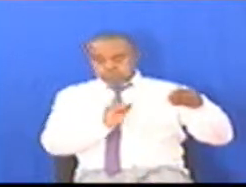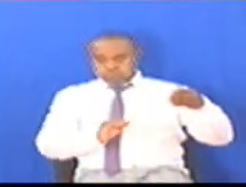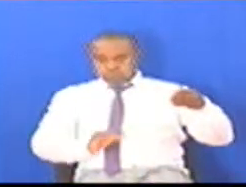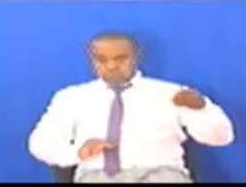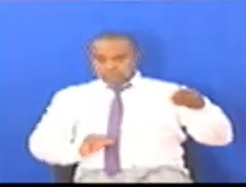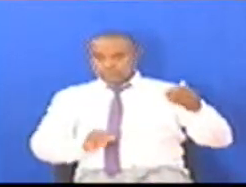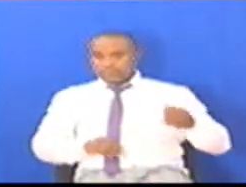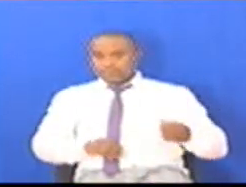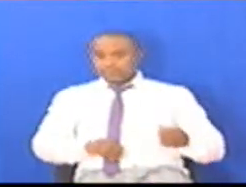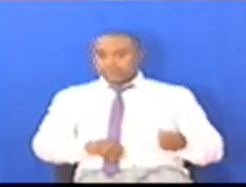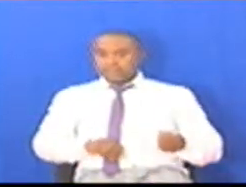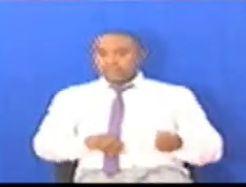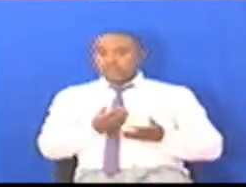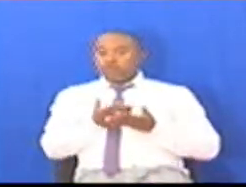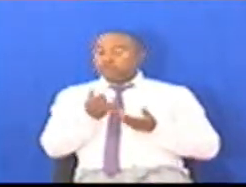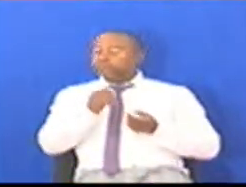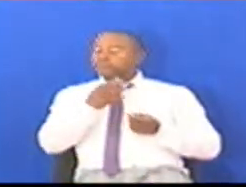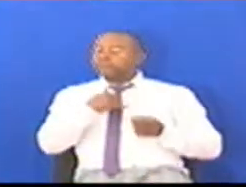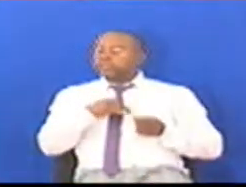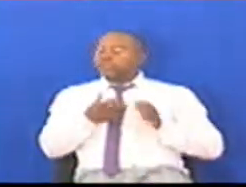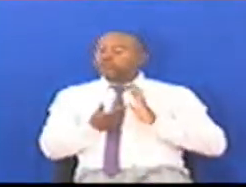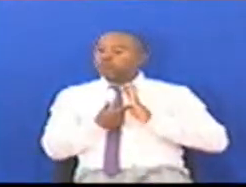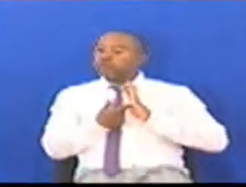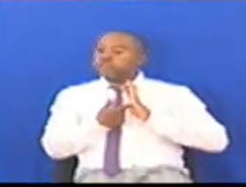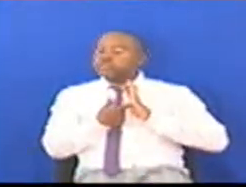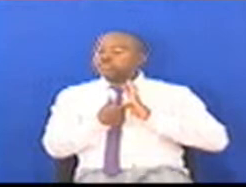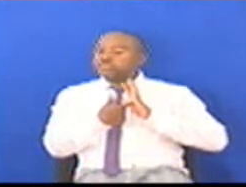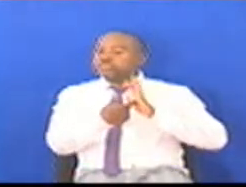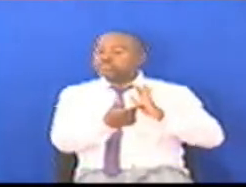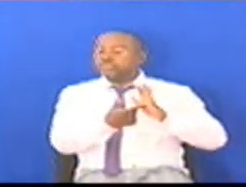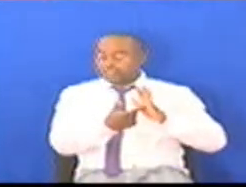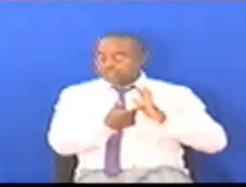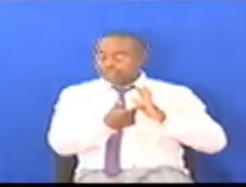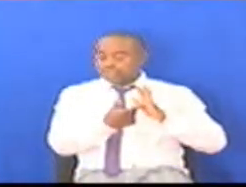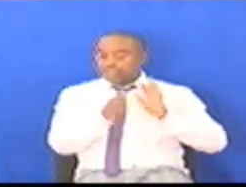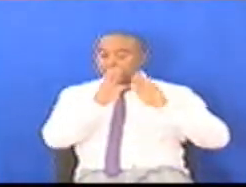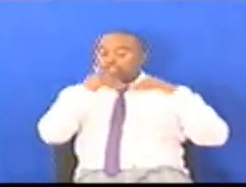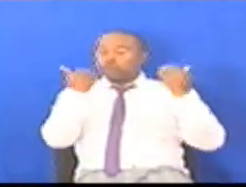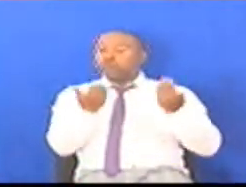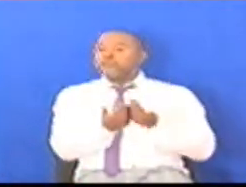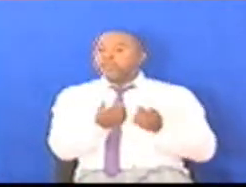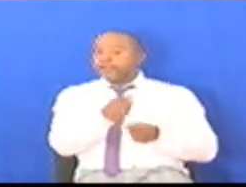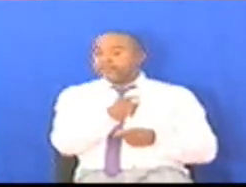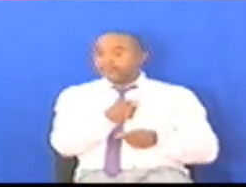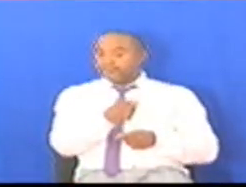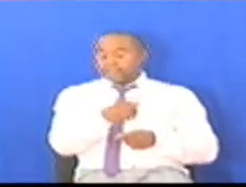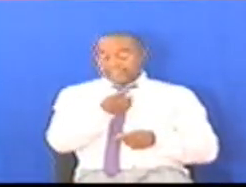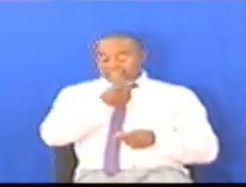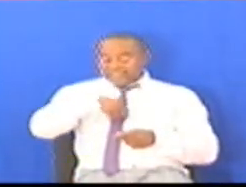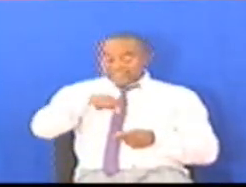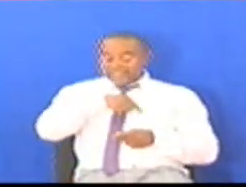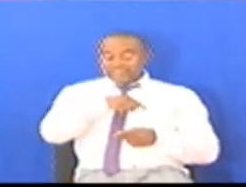Ya kuonyesha ulimwengu Na asa wale wanao sema kuwa Sisi wapinzani tukichaguliwa